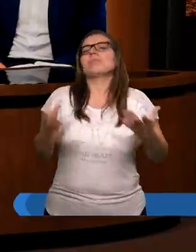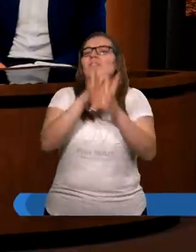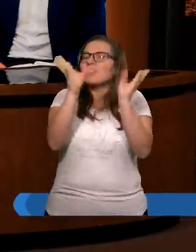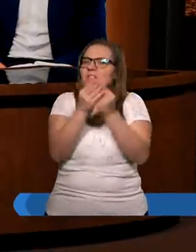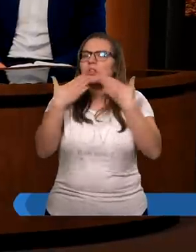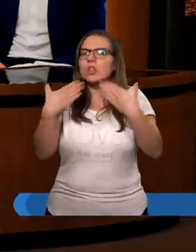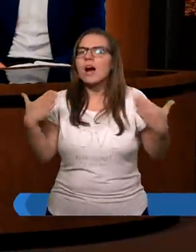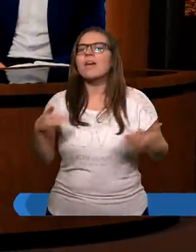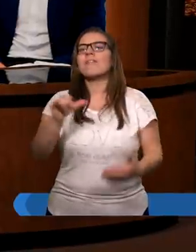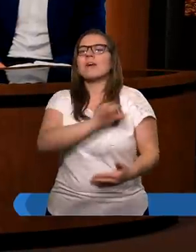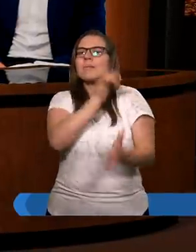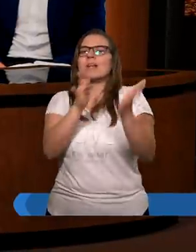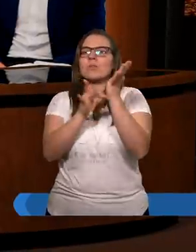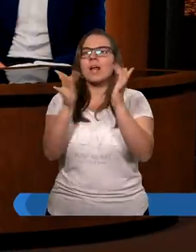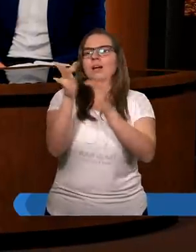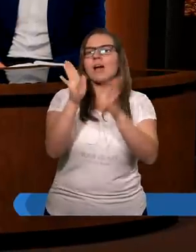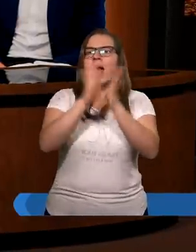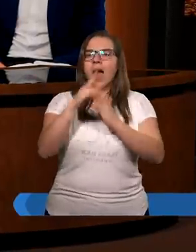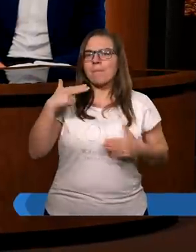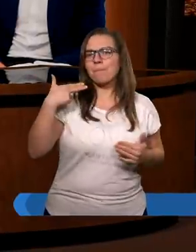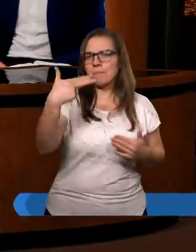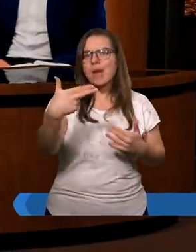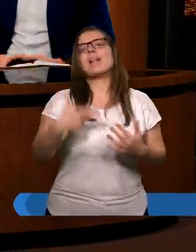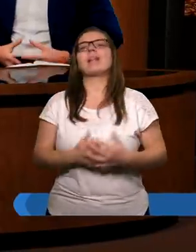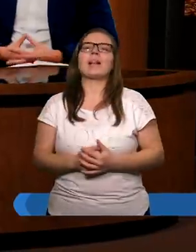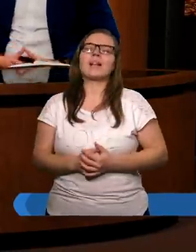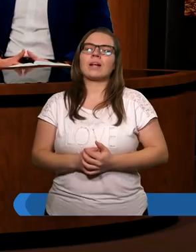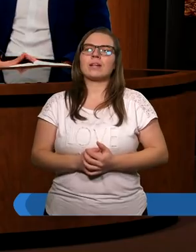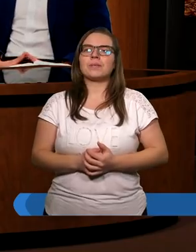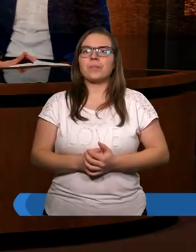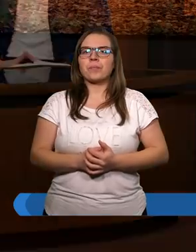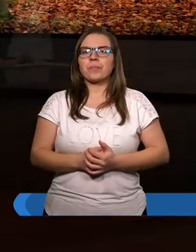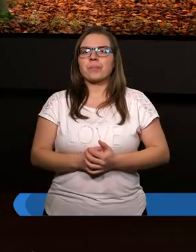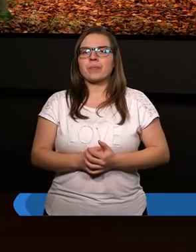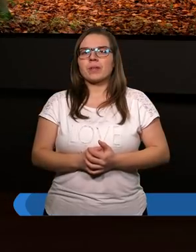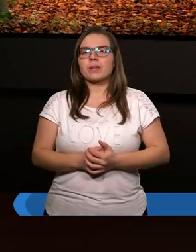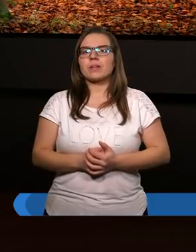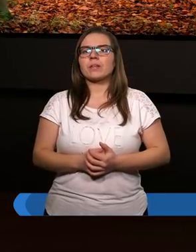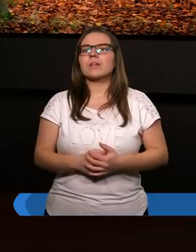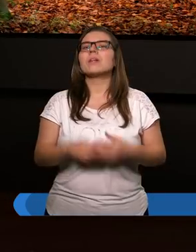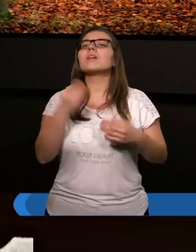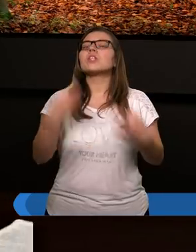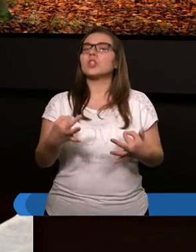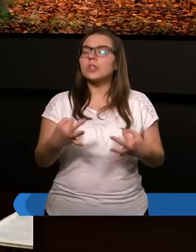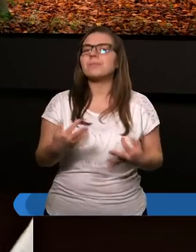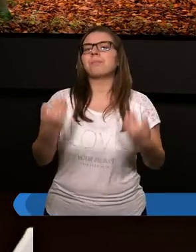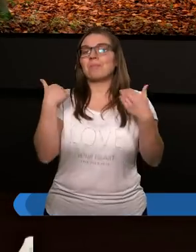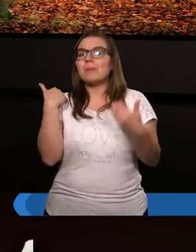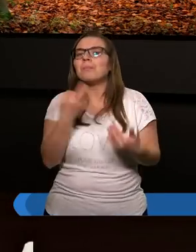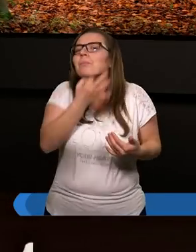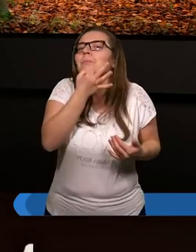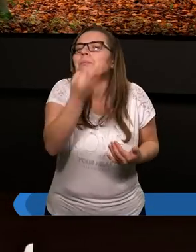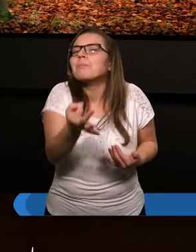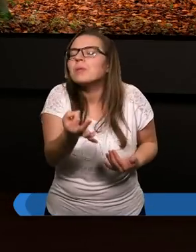dziękujemy w imieniu Pana Jezusa. Amen. Amen. Dzisiaj zostałem zapytany,